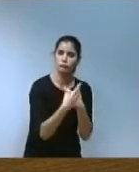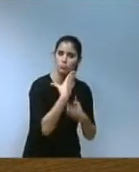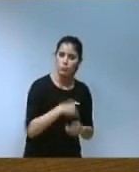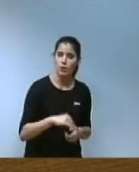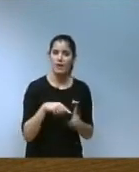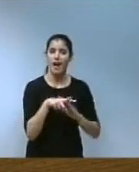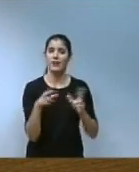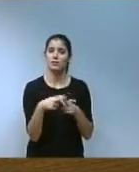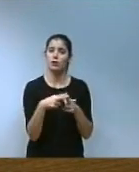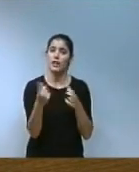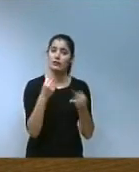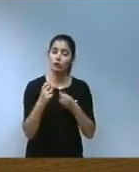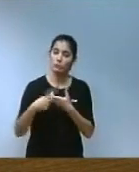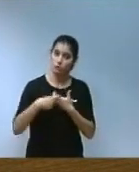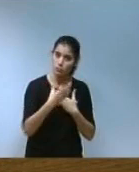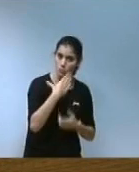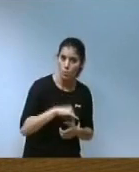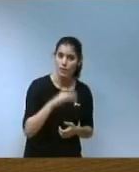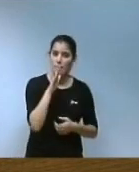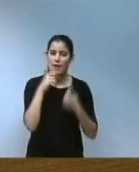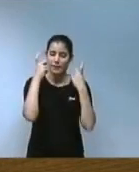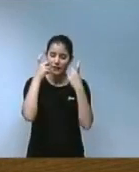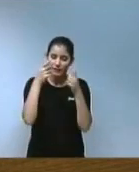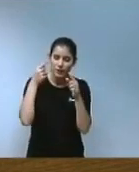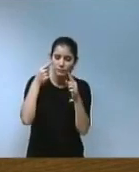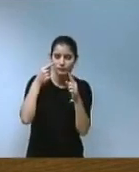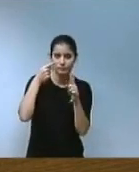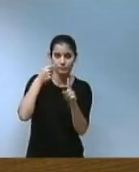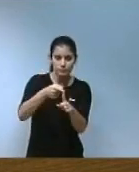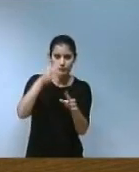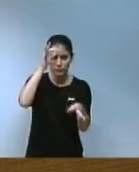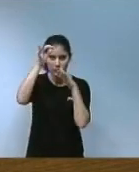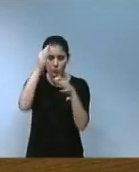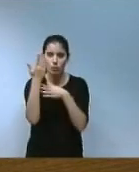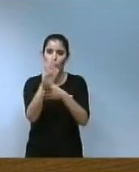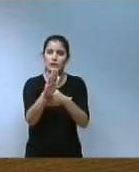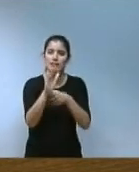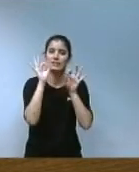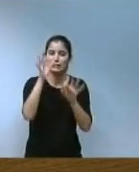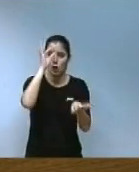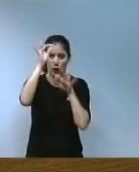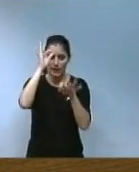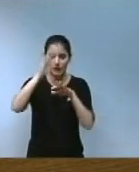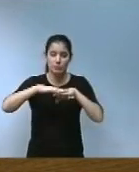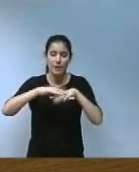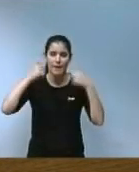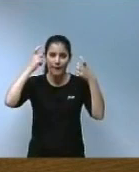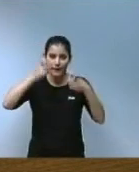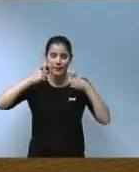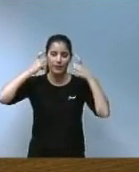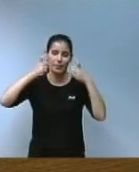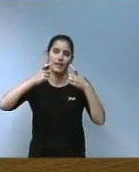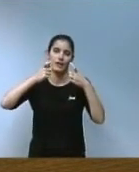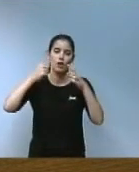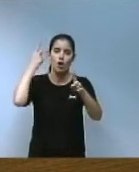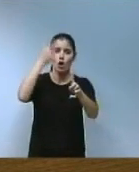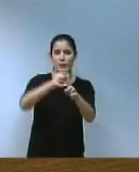socials i econòmics per tal de concretar propostes i línies d'actuació que possibiliten l'aprofitament de les oportunitats existents amb